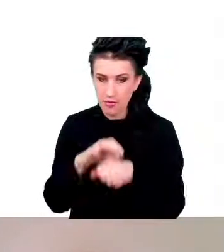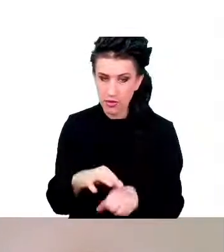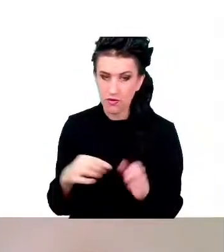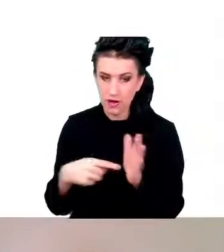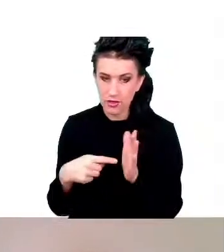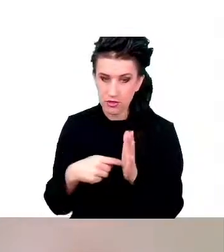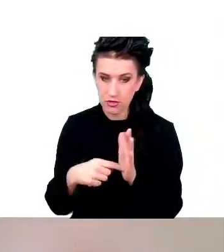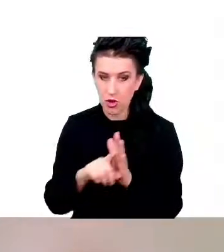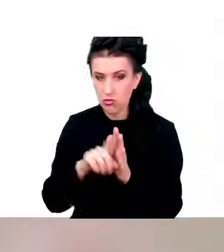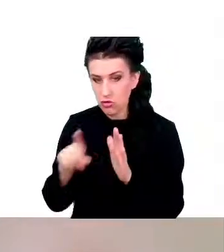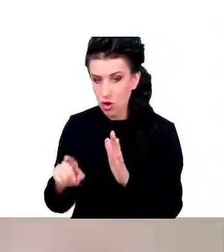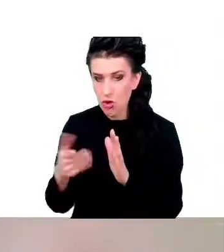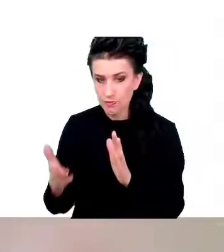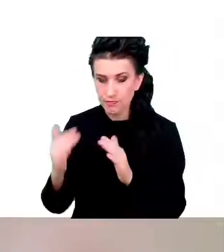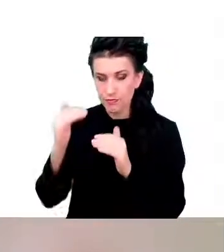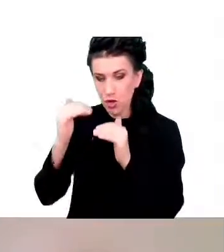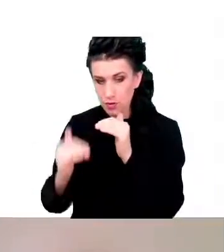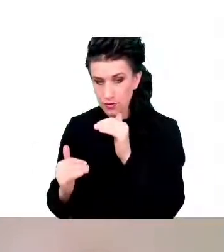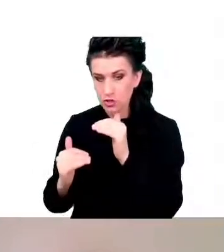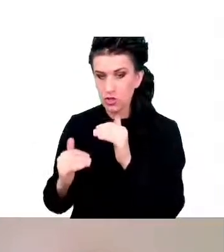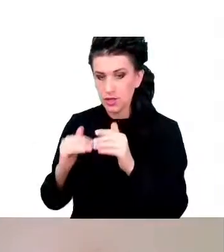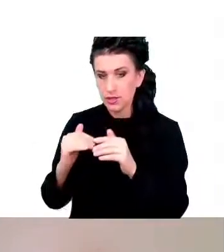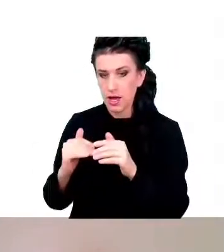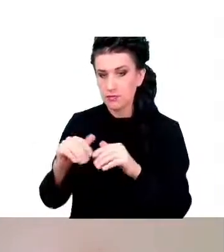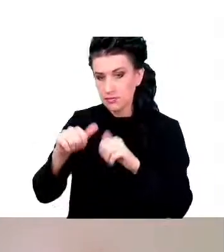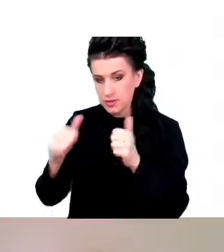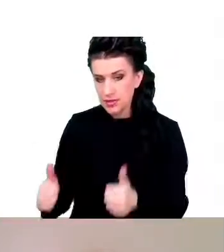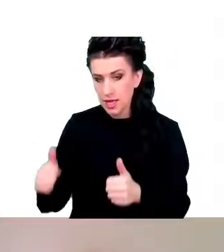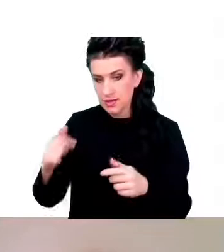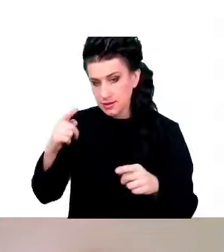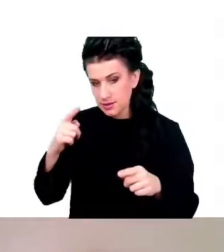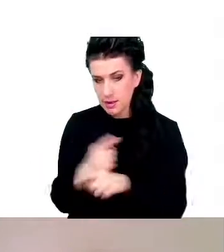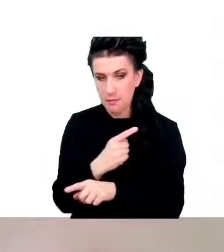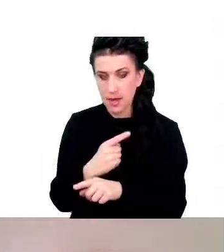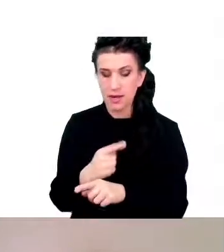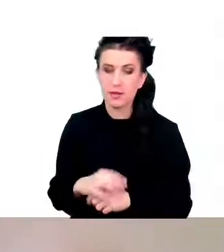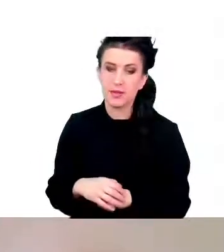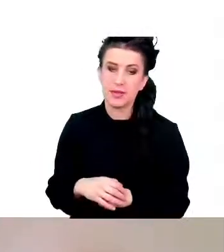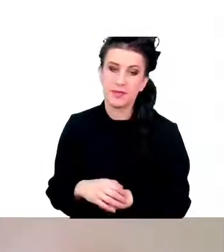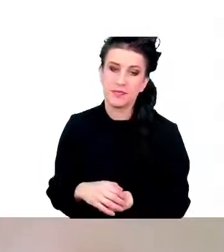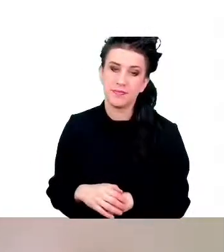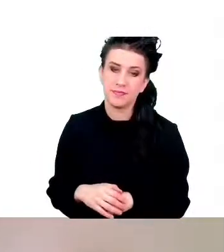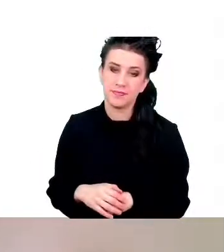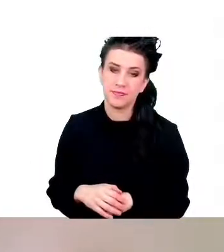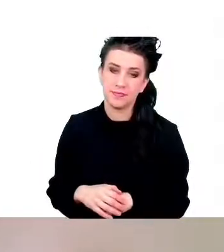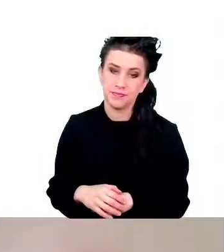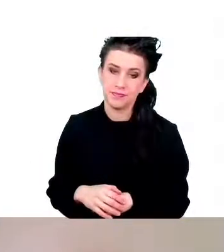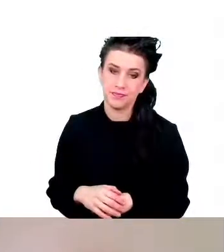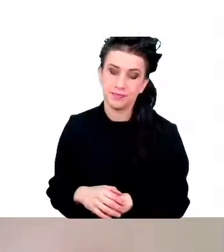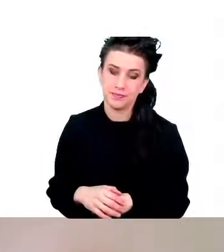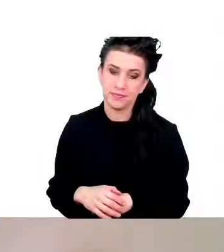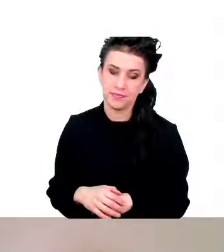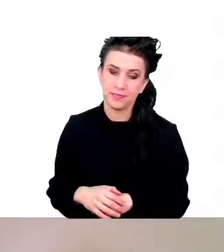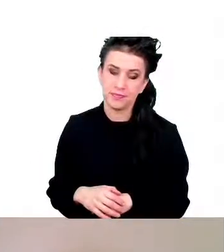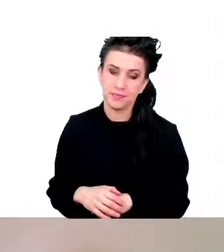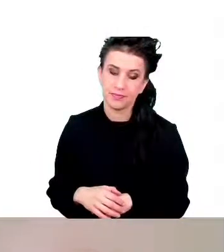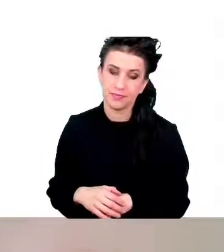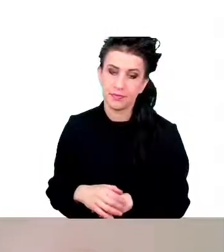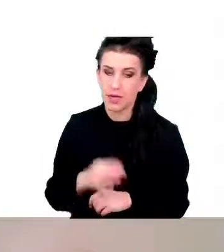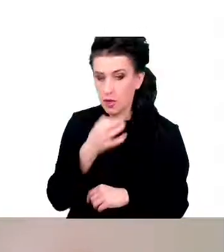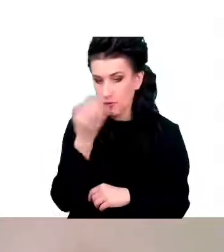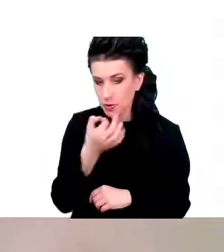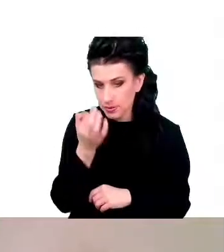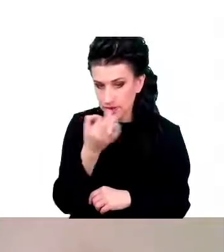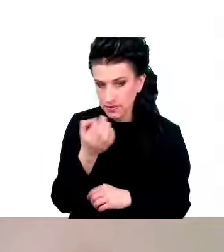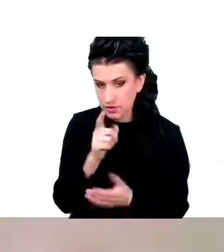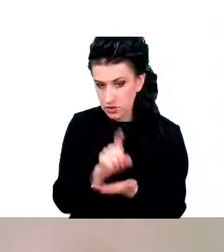stanu zapalnego, tym samym poprawy zdolności,